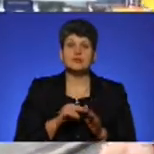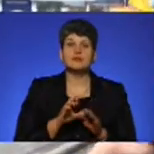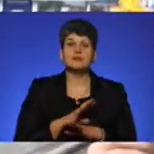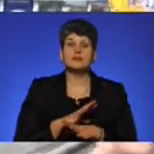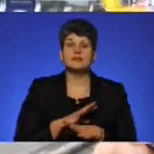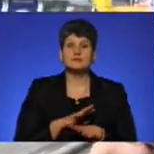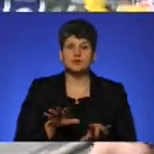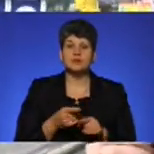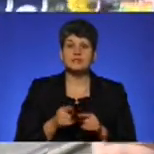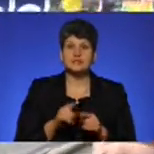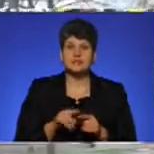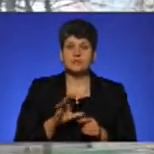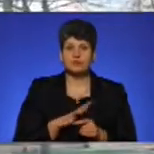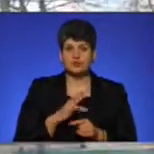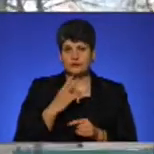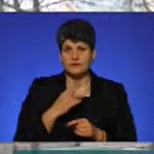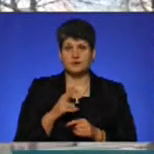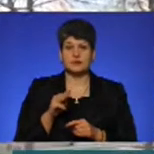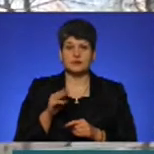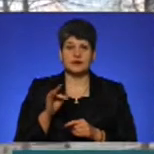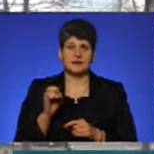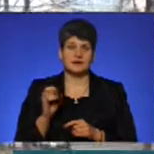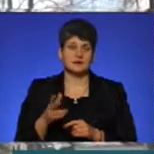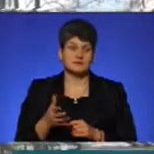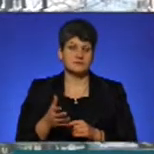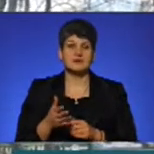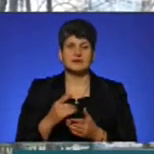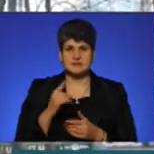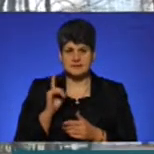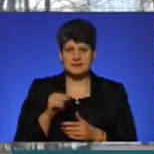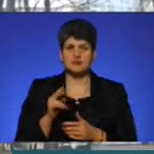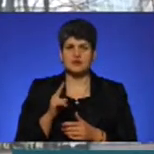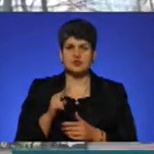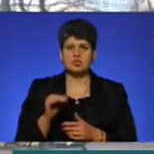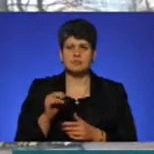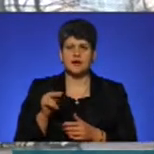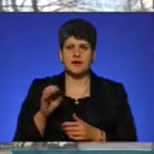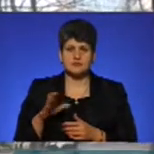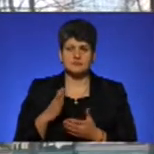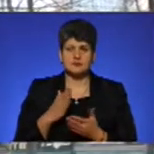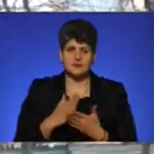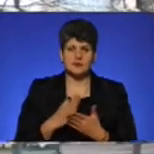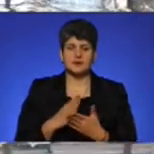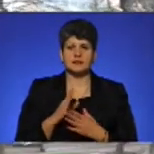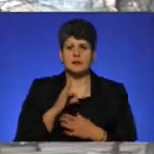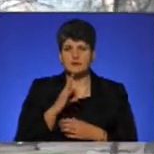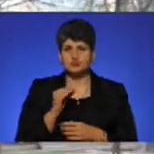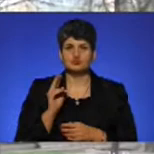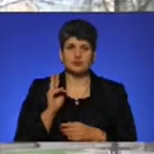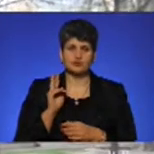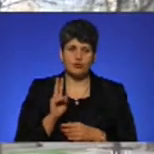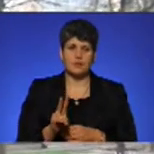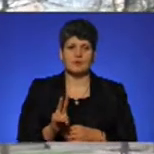Це було видно по трекеру. Я знаю, що є в трекері GPS на маршрутках, на тролейбусах, тож